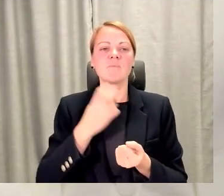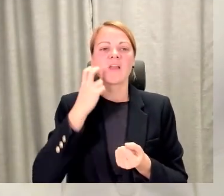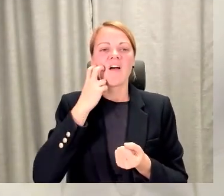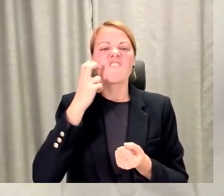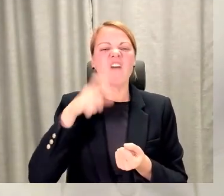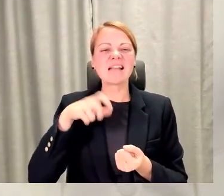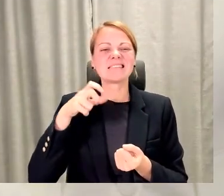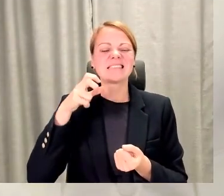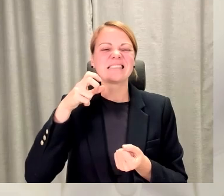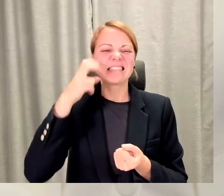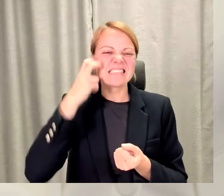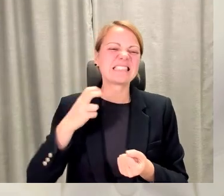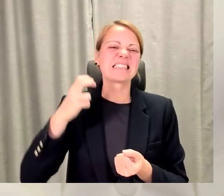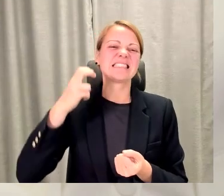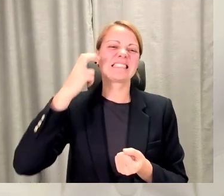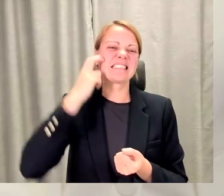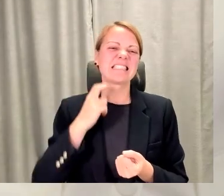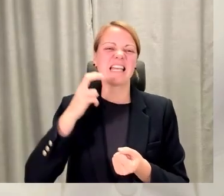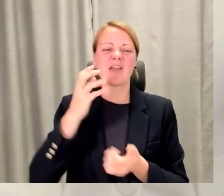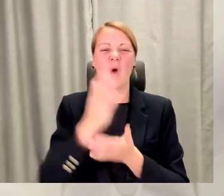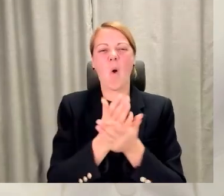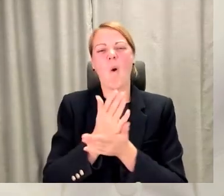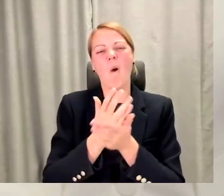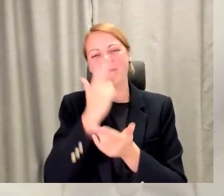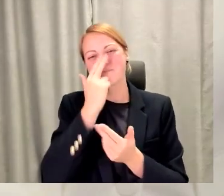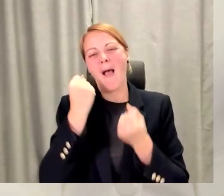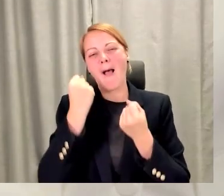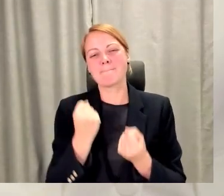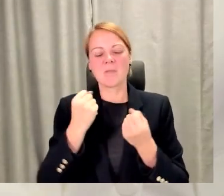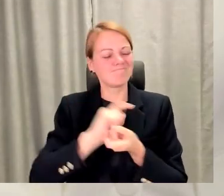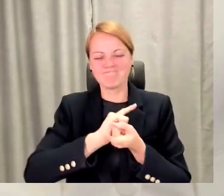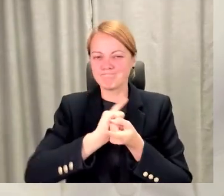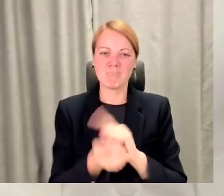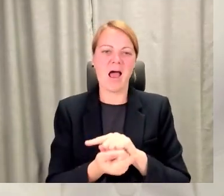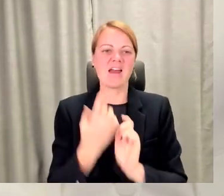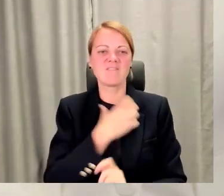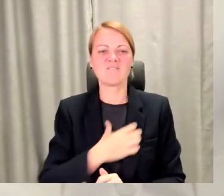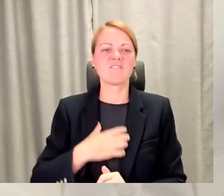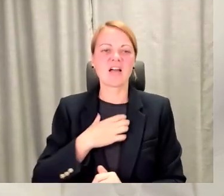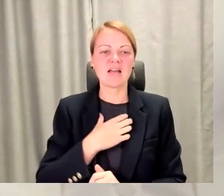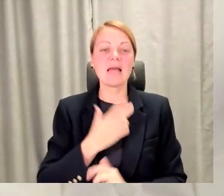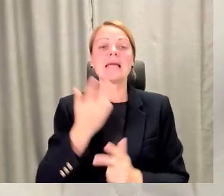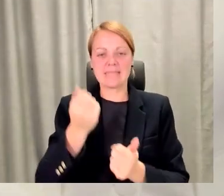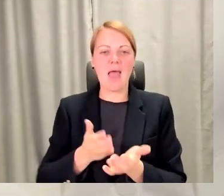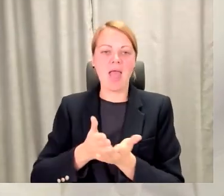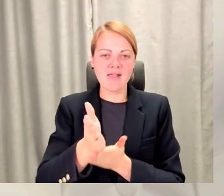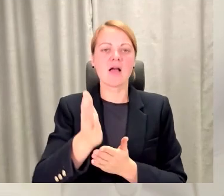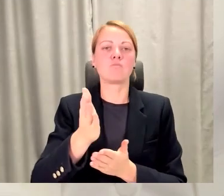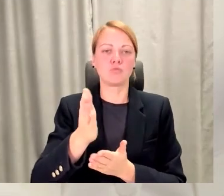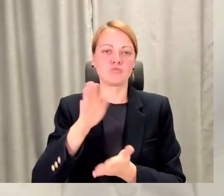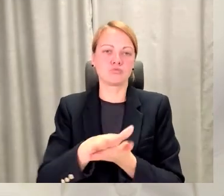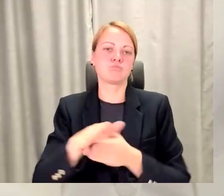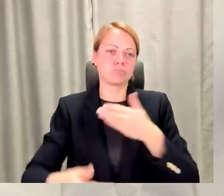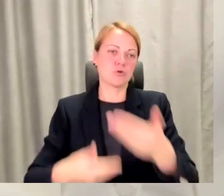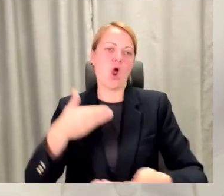mainamies tiem līdz. Un tad, kad, nu, ja mēs ejam uz priekšu tikai tad, kad es to saprotu, ka tā